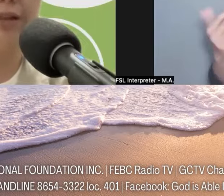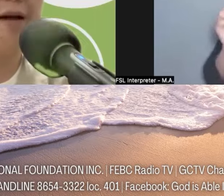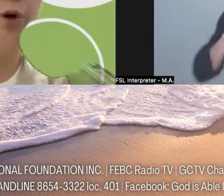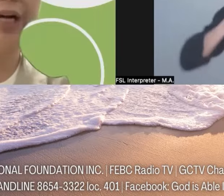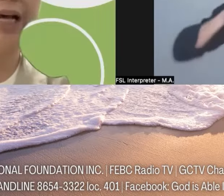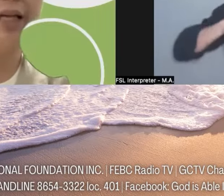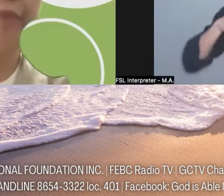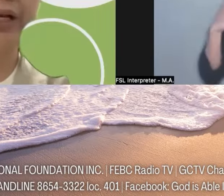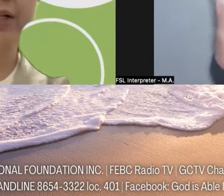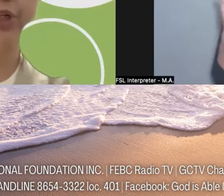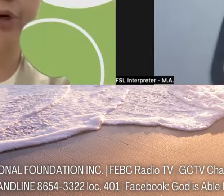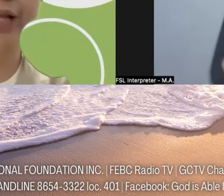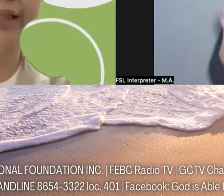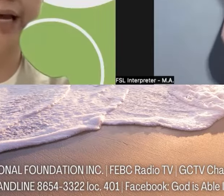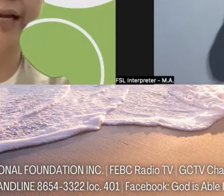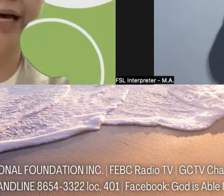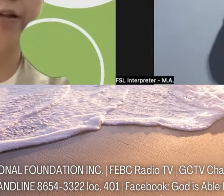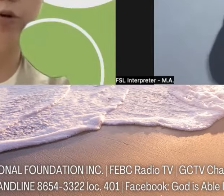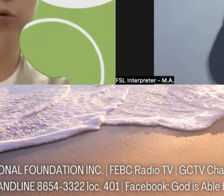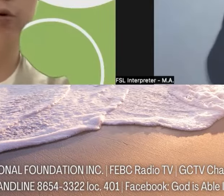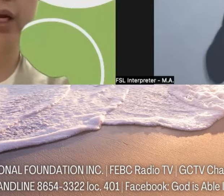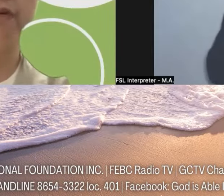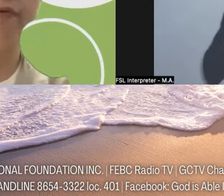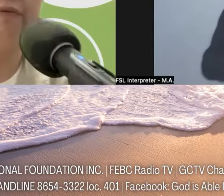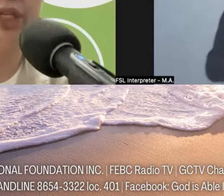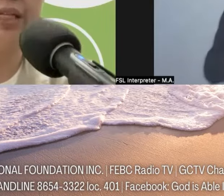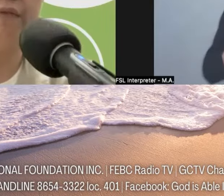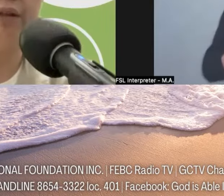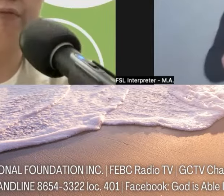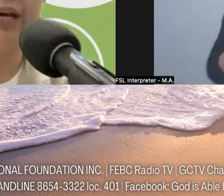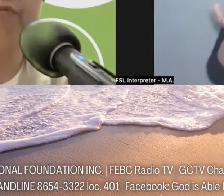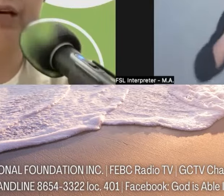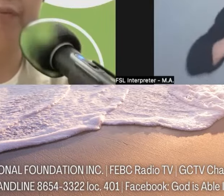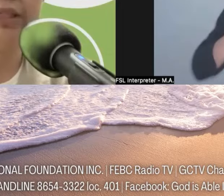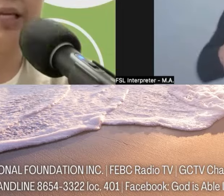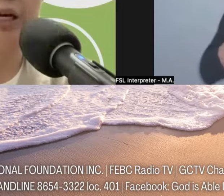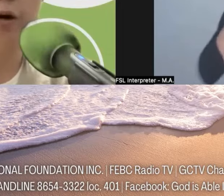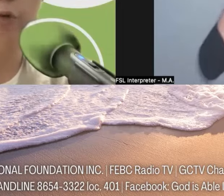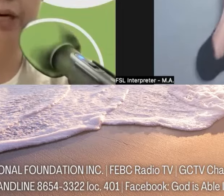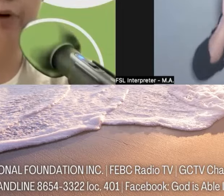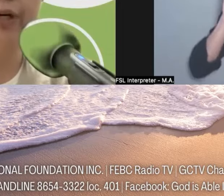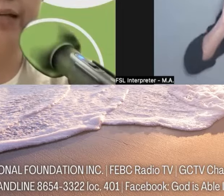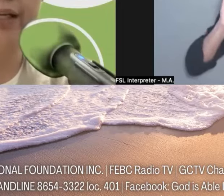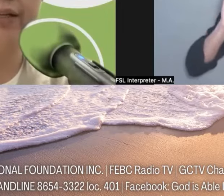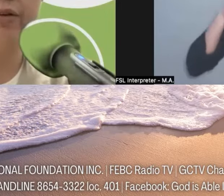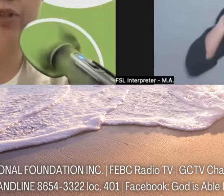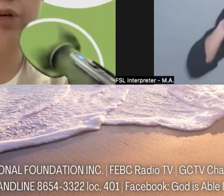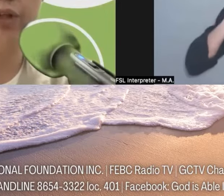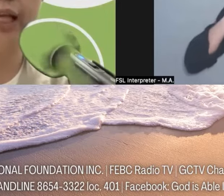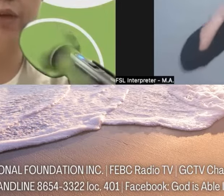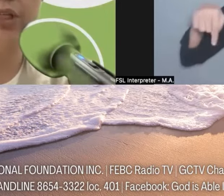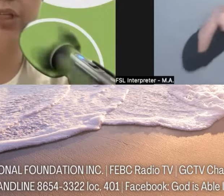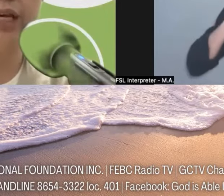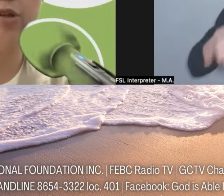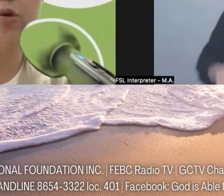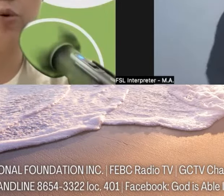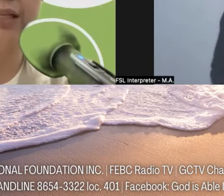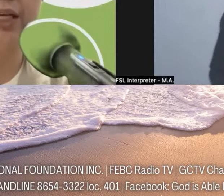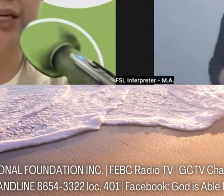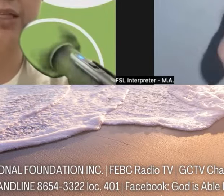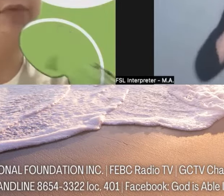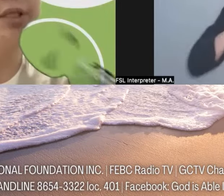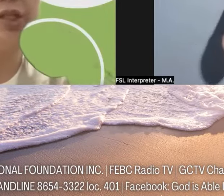sa smart number natin, 0999-223-5675. maging sa globe number natin, 0916